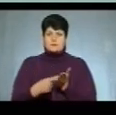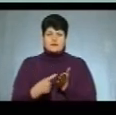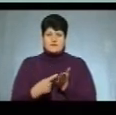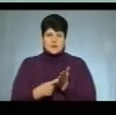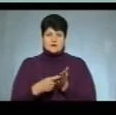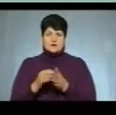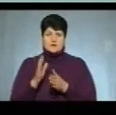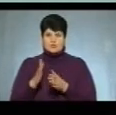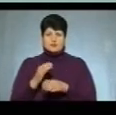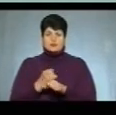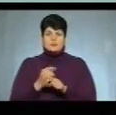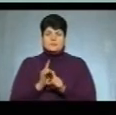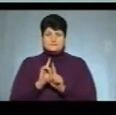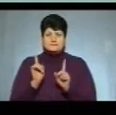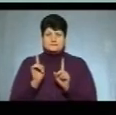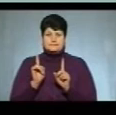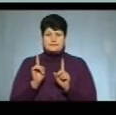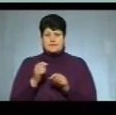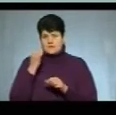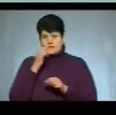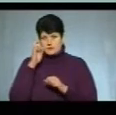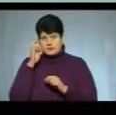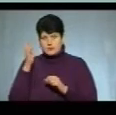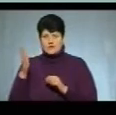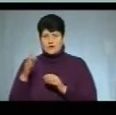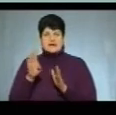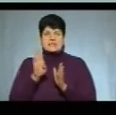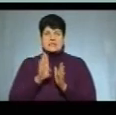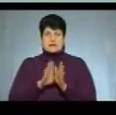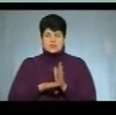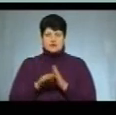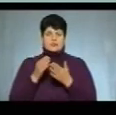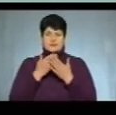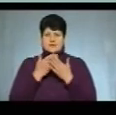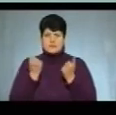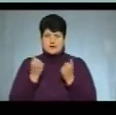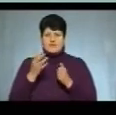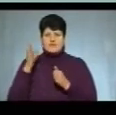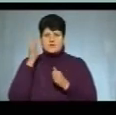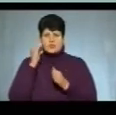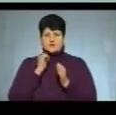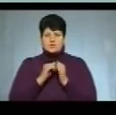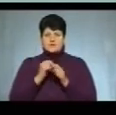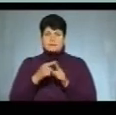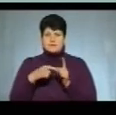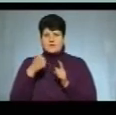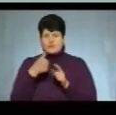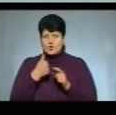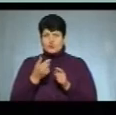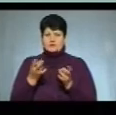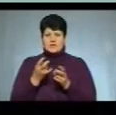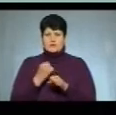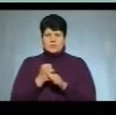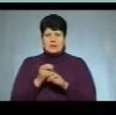і будемо якісь дії вчиняти. Слава Богу, гіршого нема. Вважаю, що кожного півроку треба робити аналізи